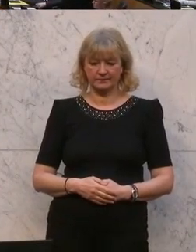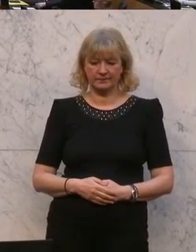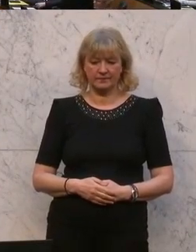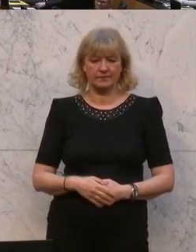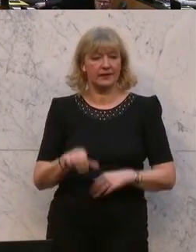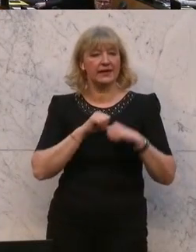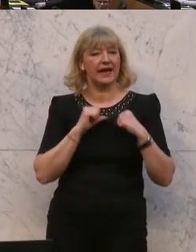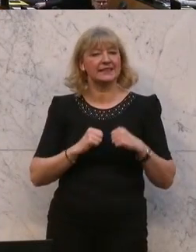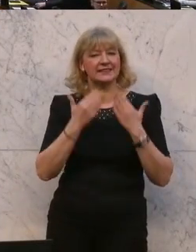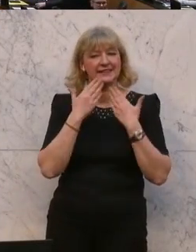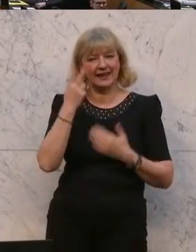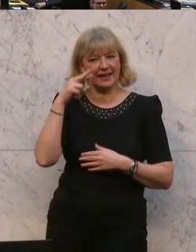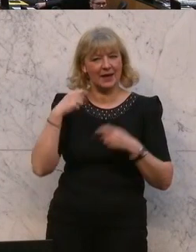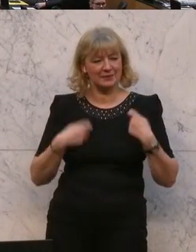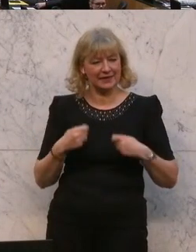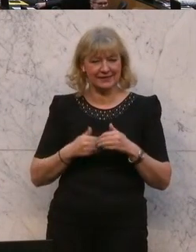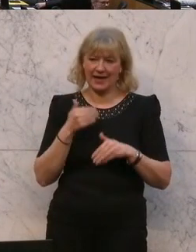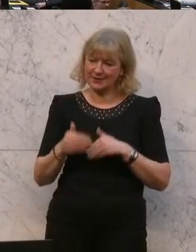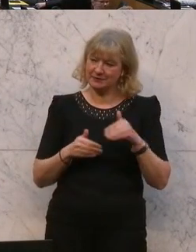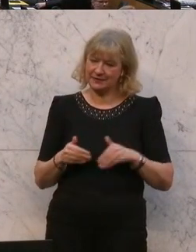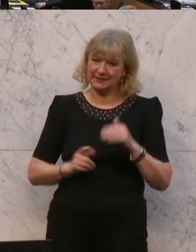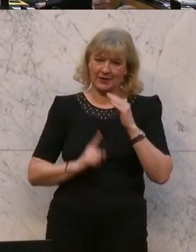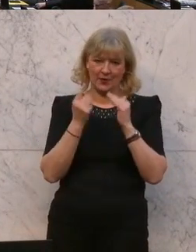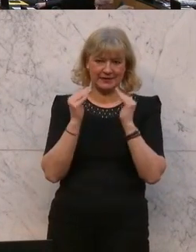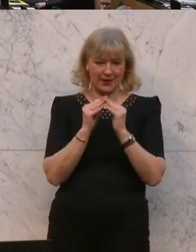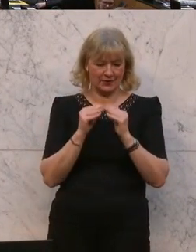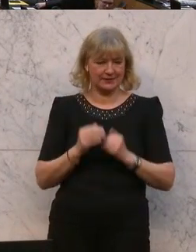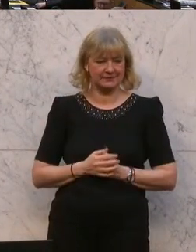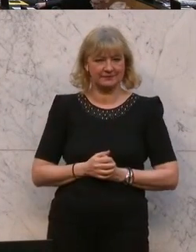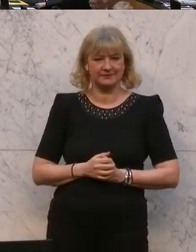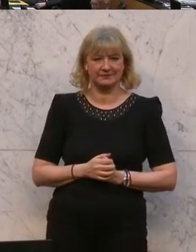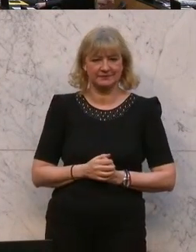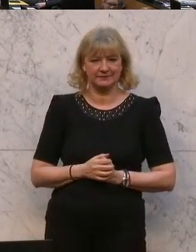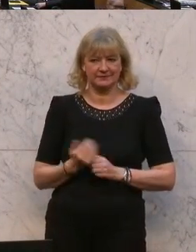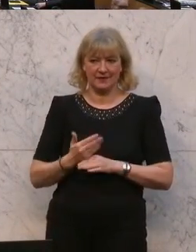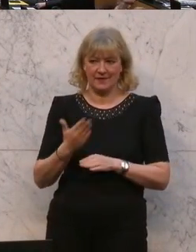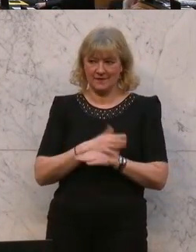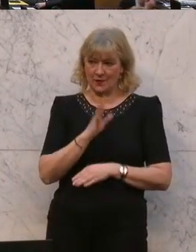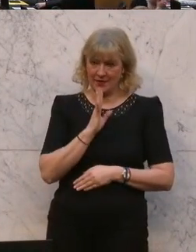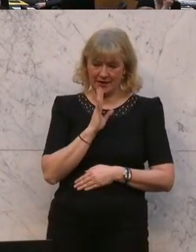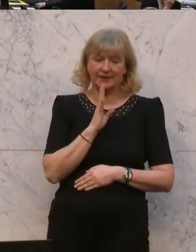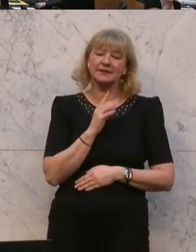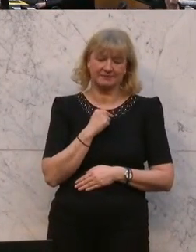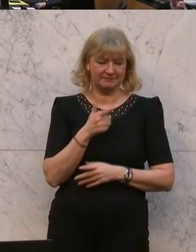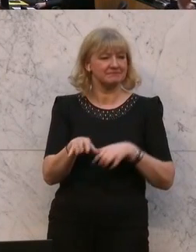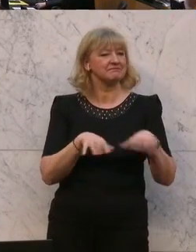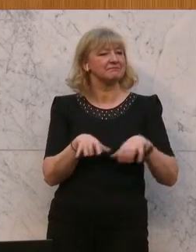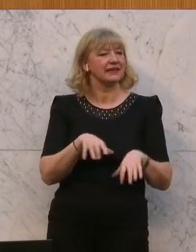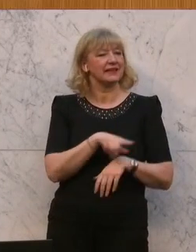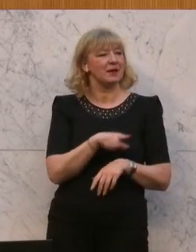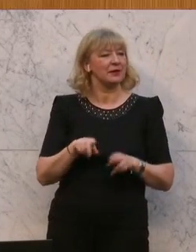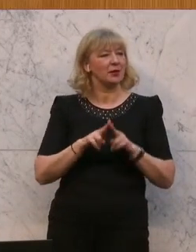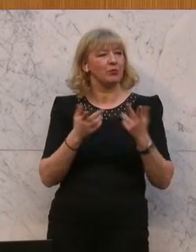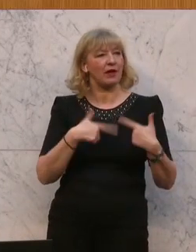Herzlichen Dank, Herr Präsident, Herr Außenminister, hohes Haus. Bevor ich zu meiner Rede komme, darf ich recht herzlich die Mitarbeiterinnen und Mitarbeiter der